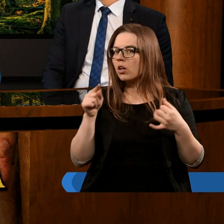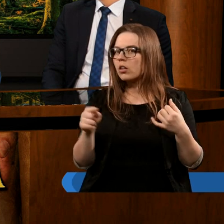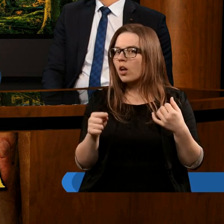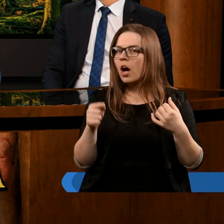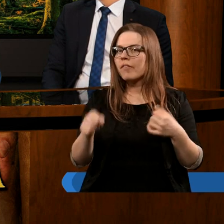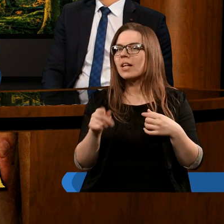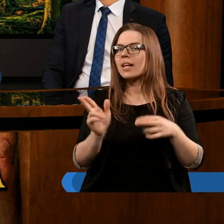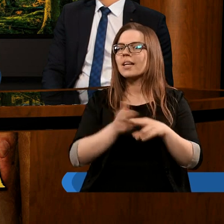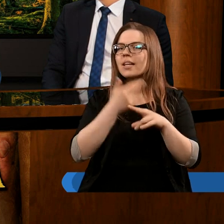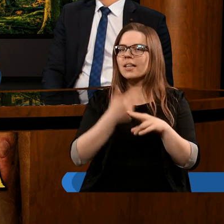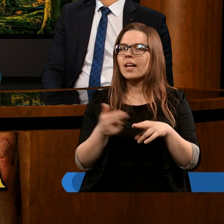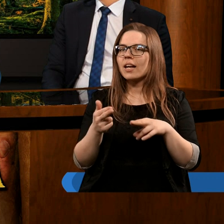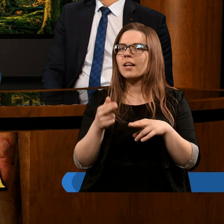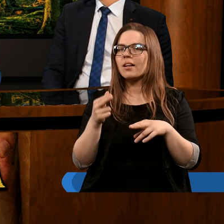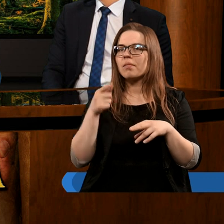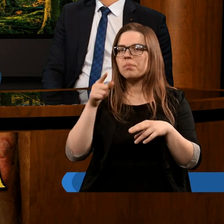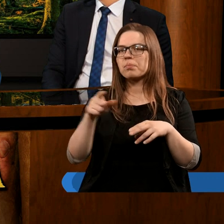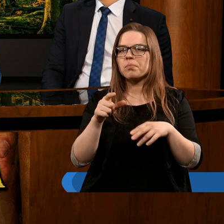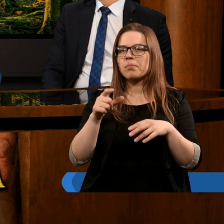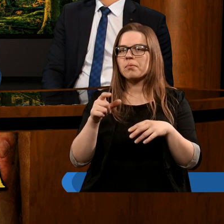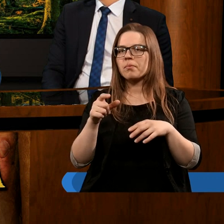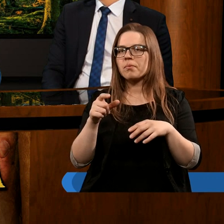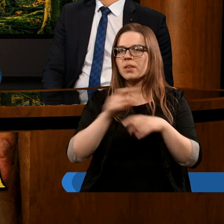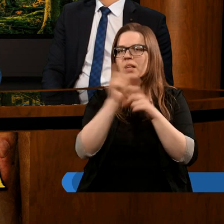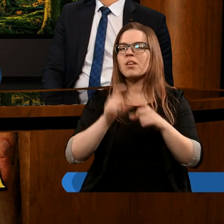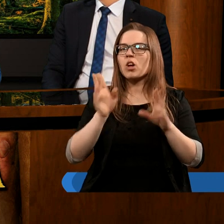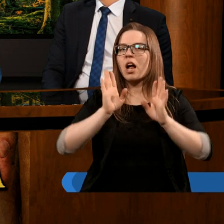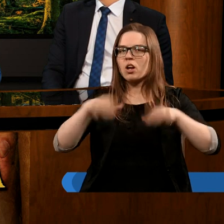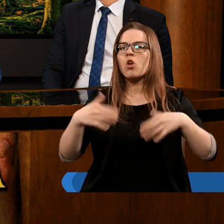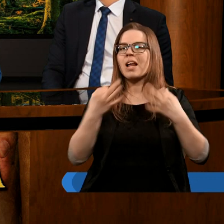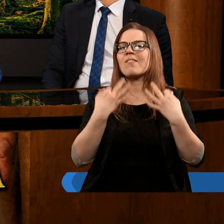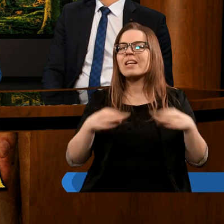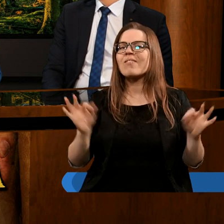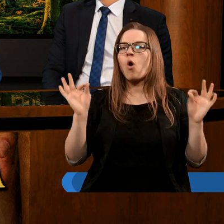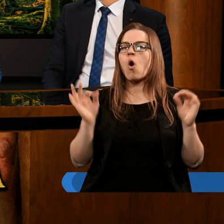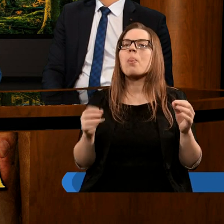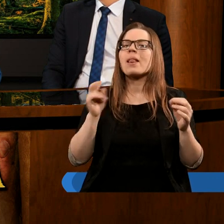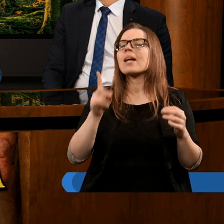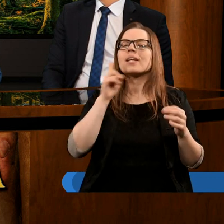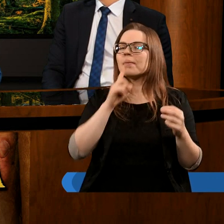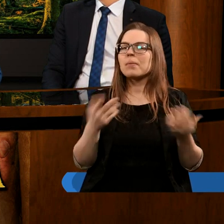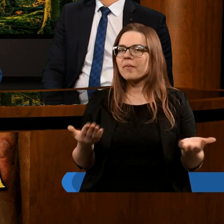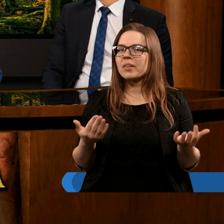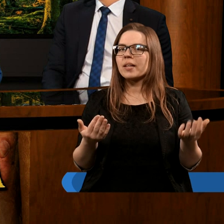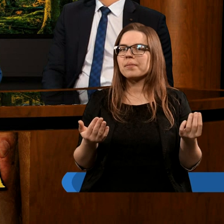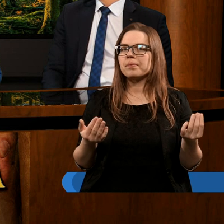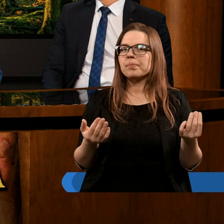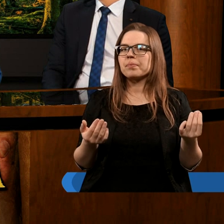jest wtedy, kiedy Italia prawie cała zostaje wyzwolona. Więc tak naprawdę